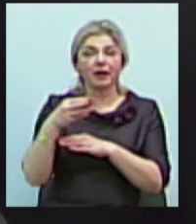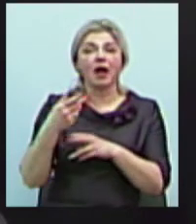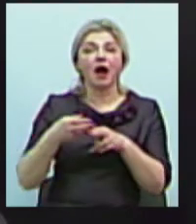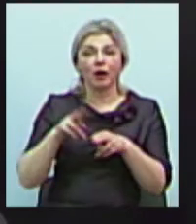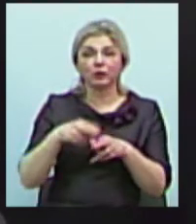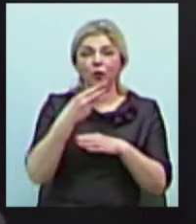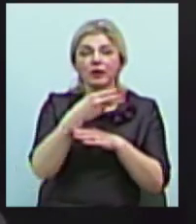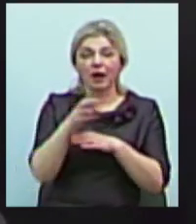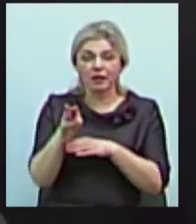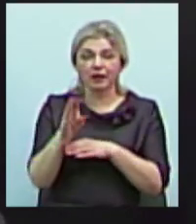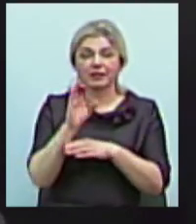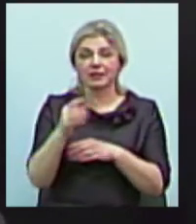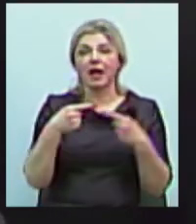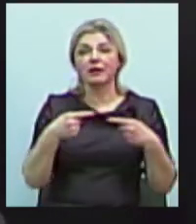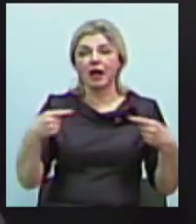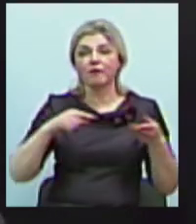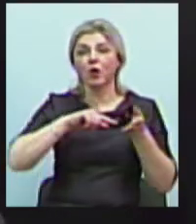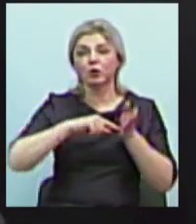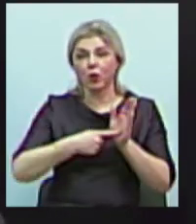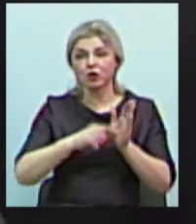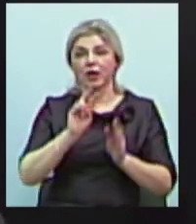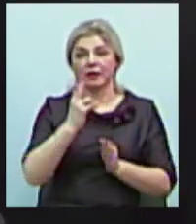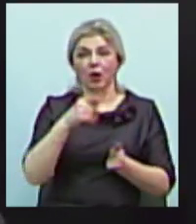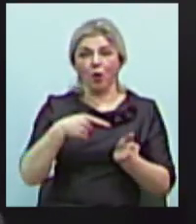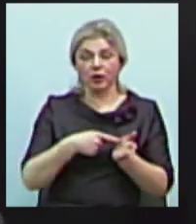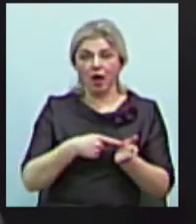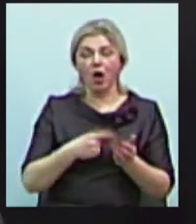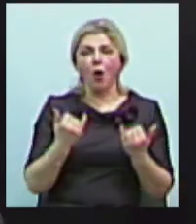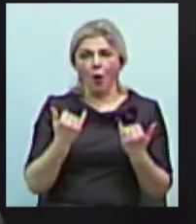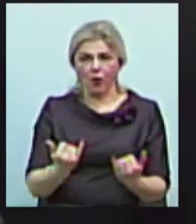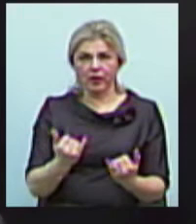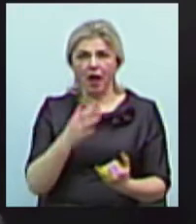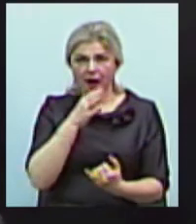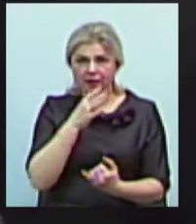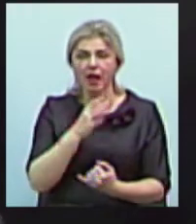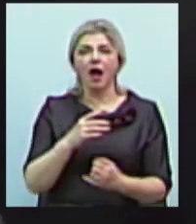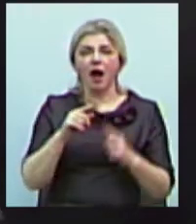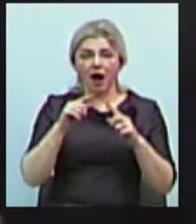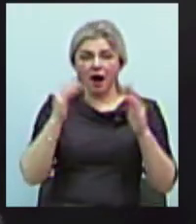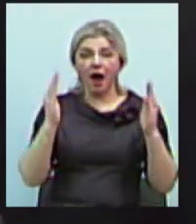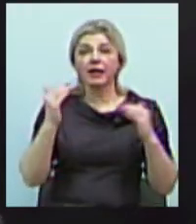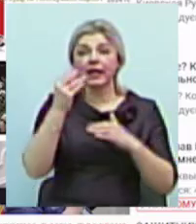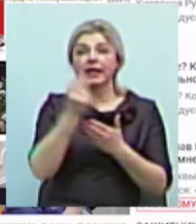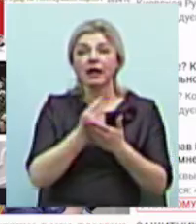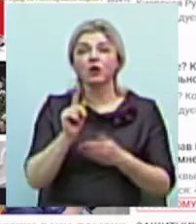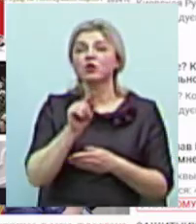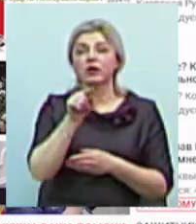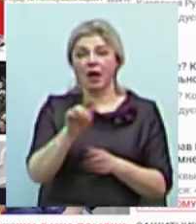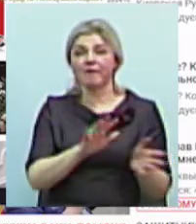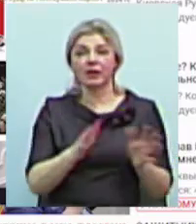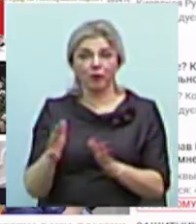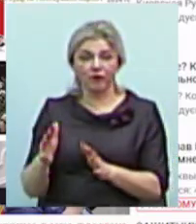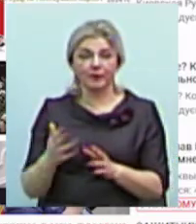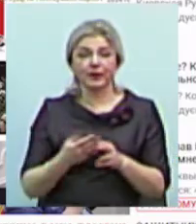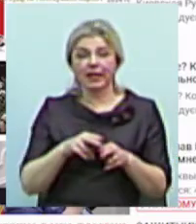певних точок Миколаїва онлайн-картинку, що там відбувається. По-перше, це, мабуть,